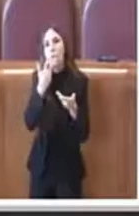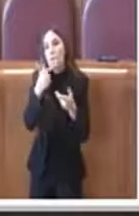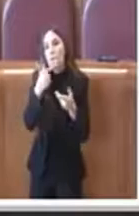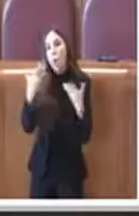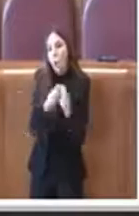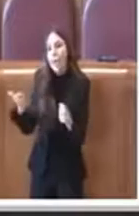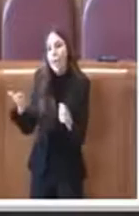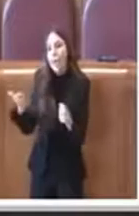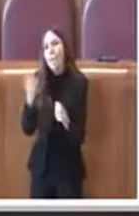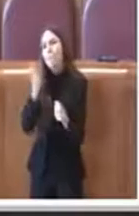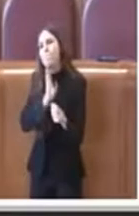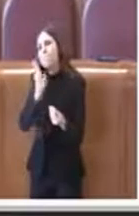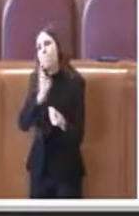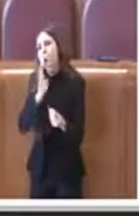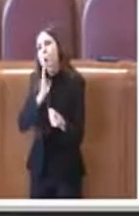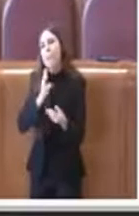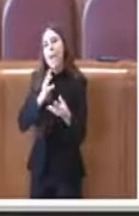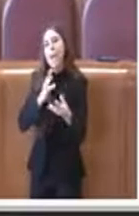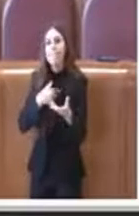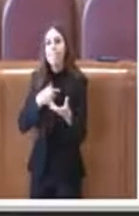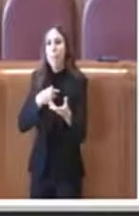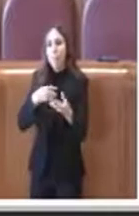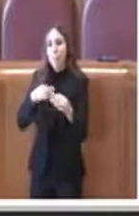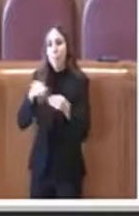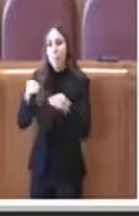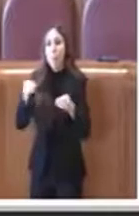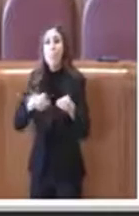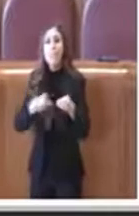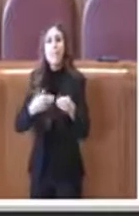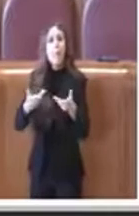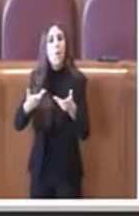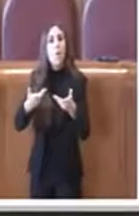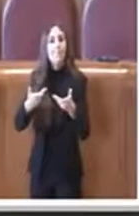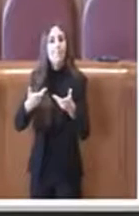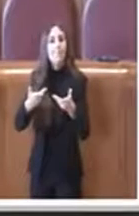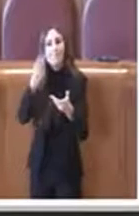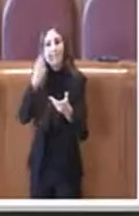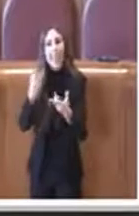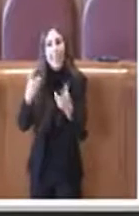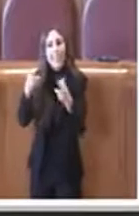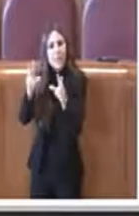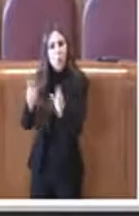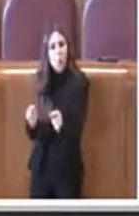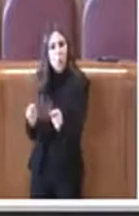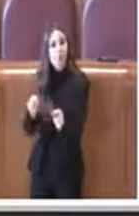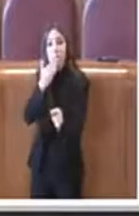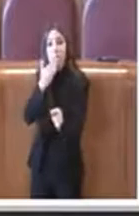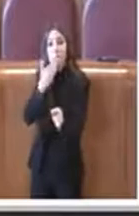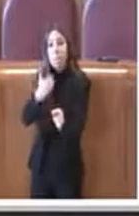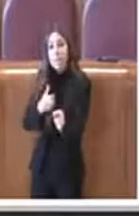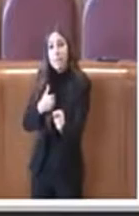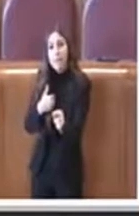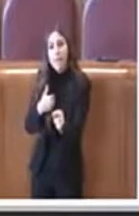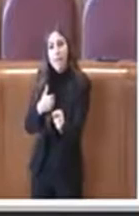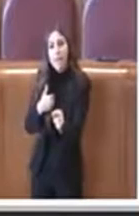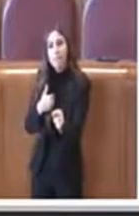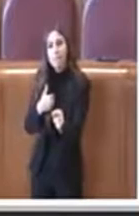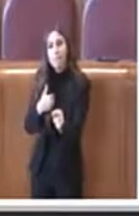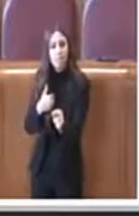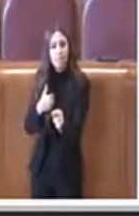rivalutare la loro posizione e secondo me in questo momento non si può non